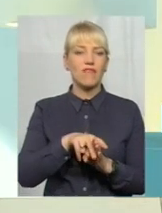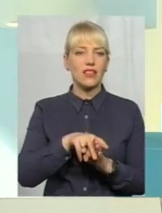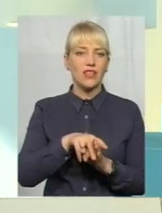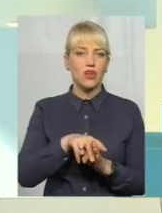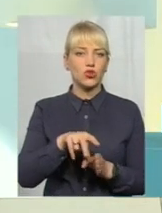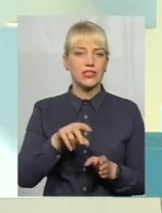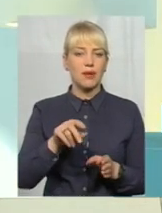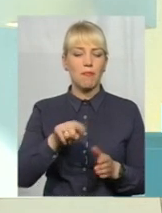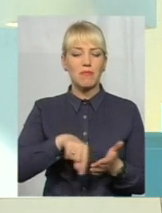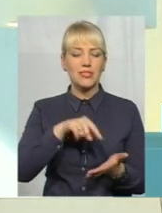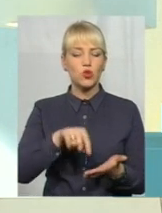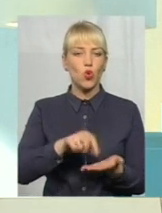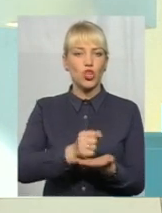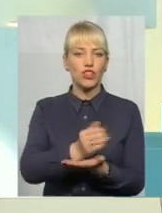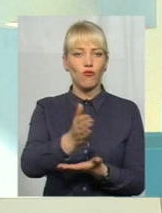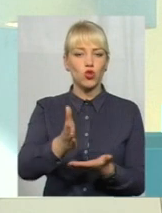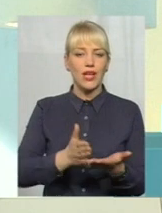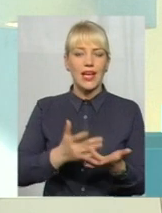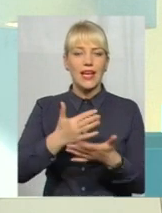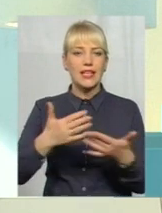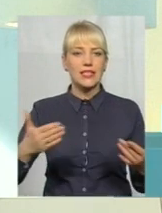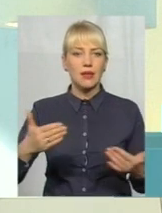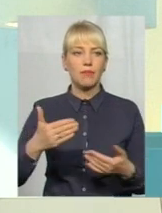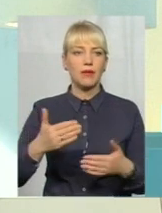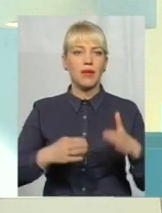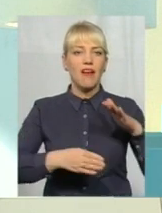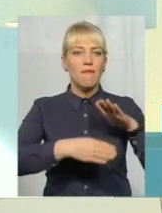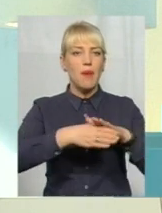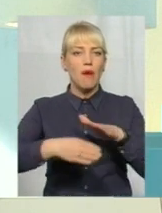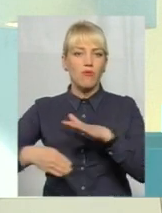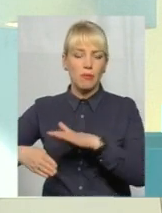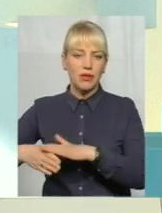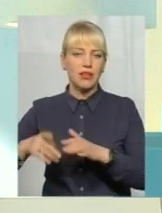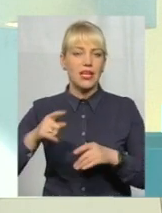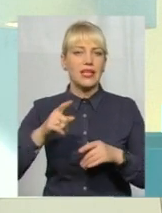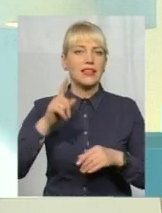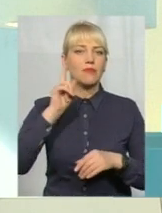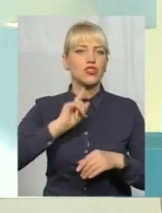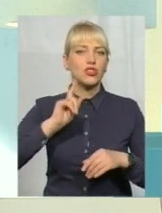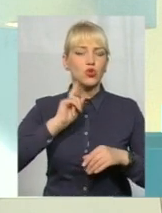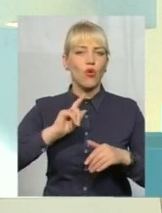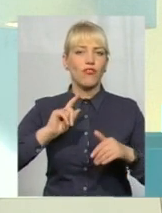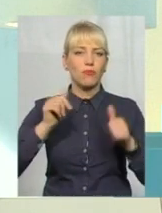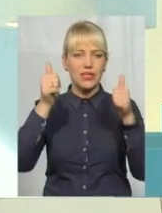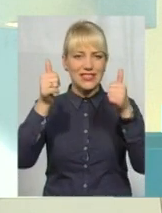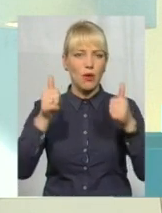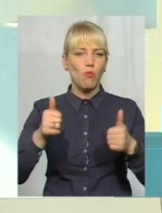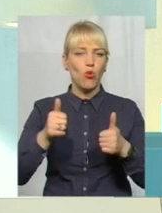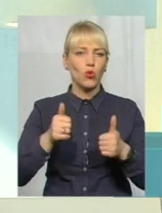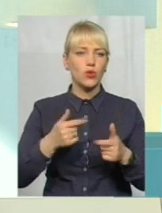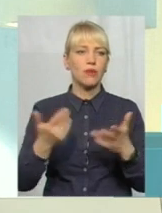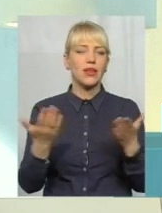інфраструктури різними мафами, іншими тимчасовими спорудами, на які